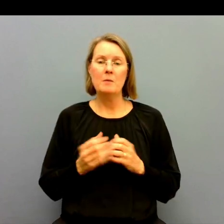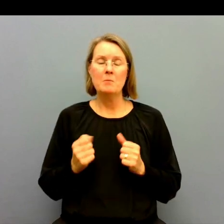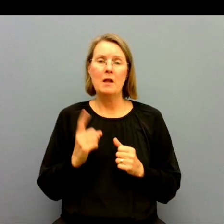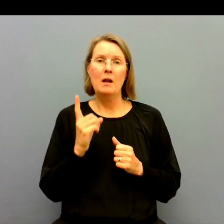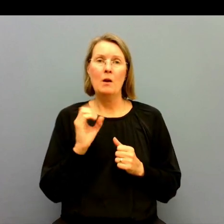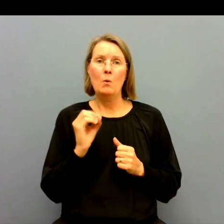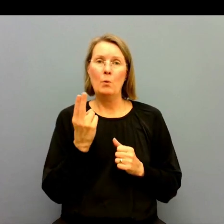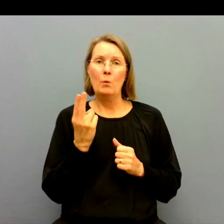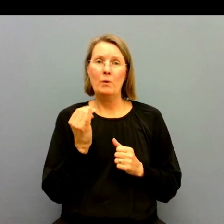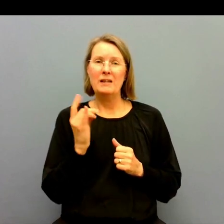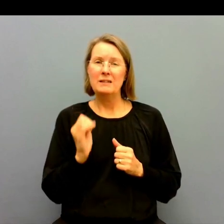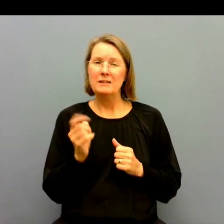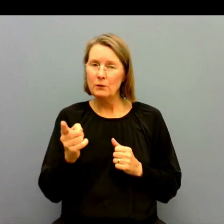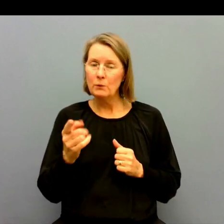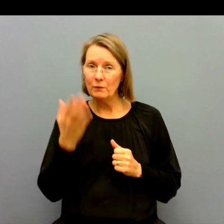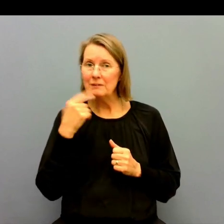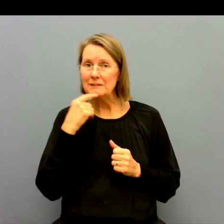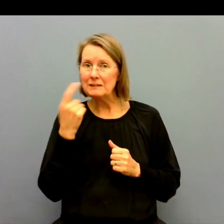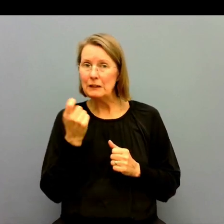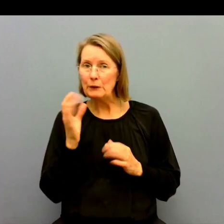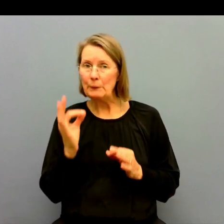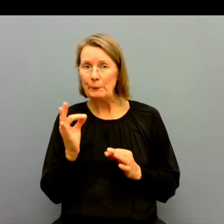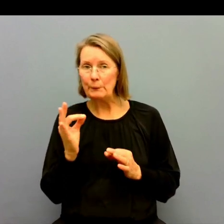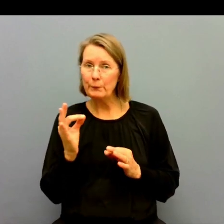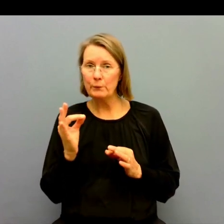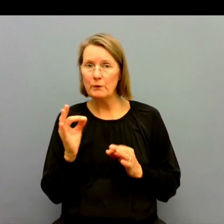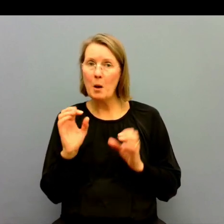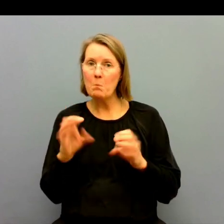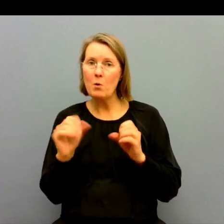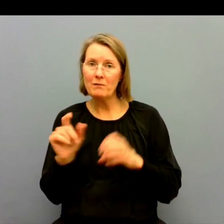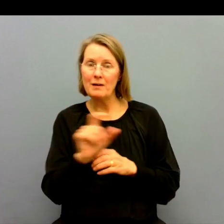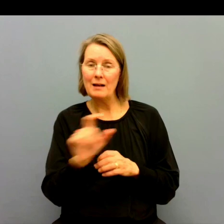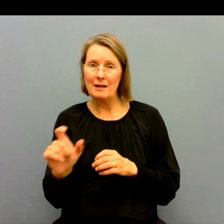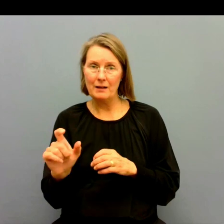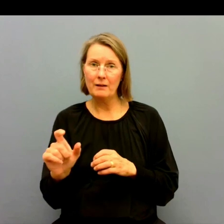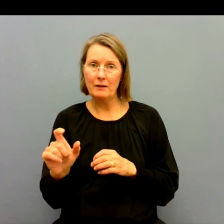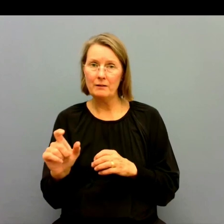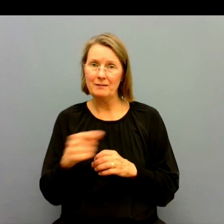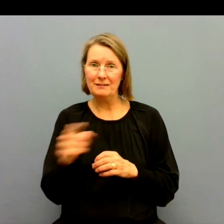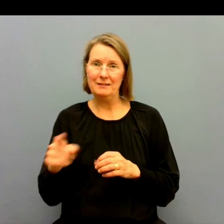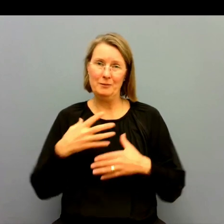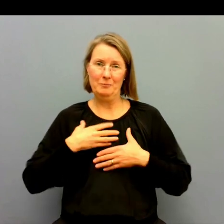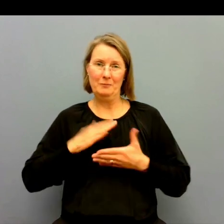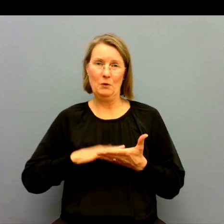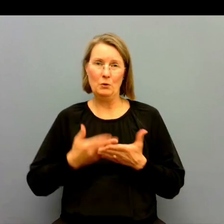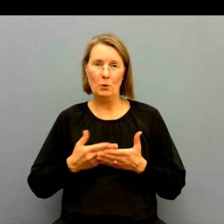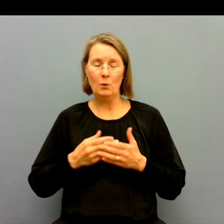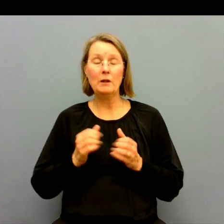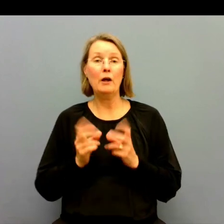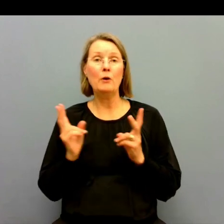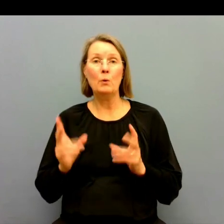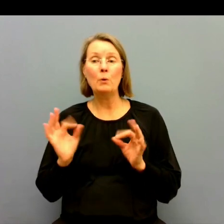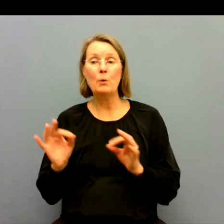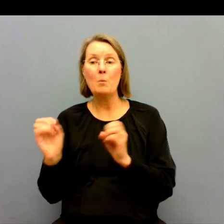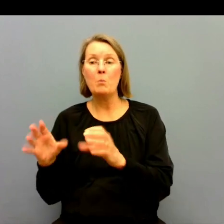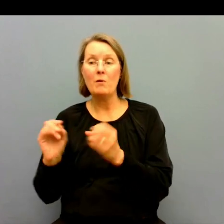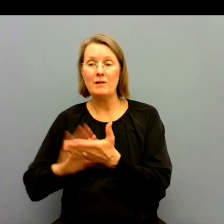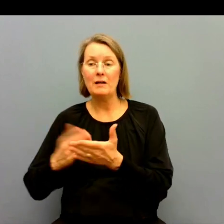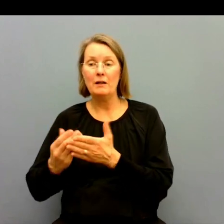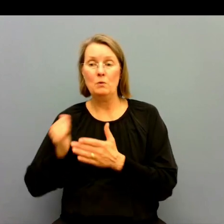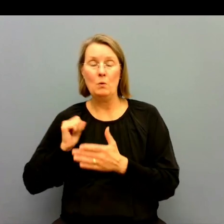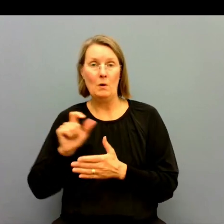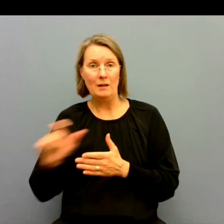Jag tänkte Louise, vill du säga något om hur det påverkar er som tolkar och i förlängningen också